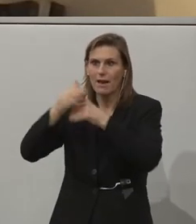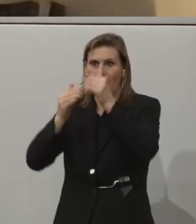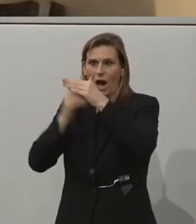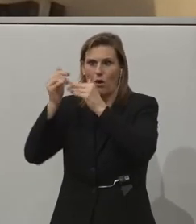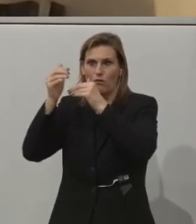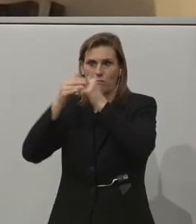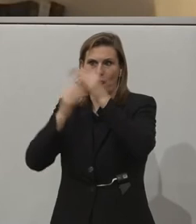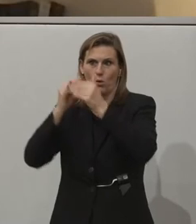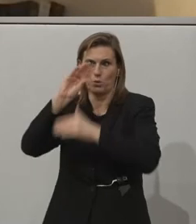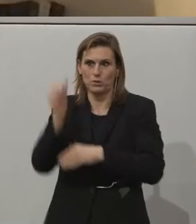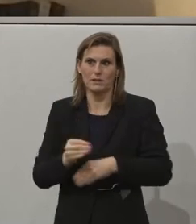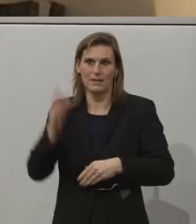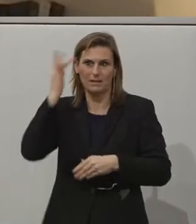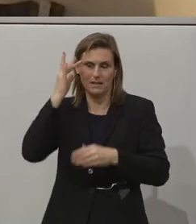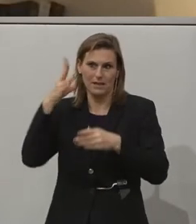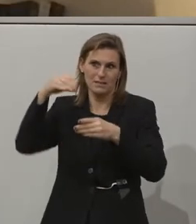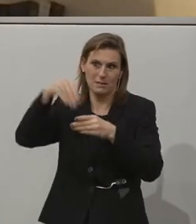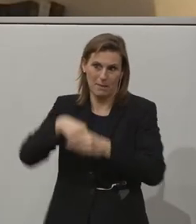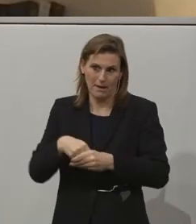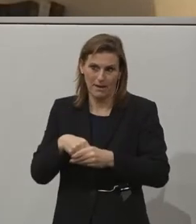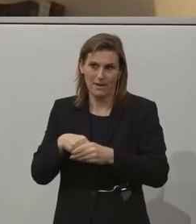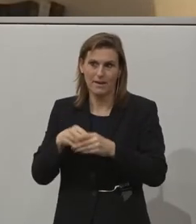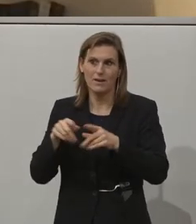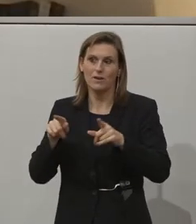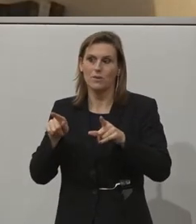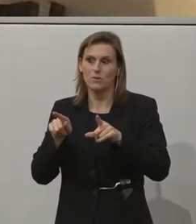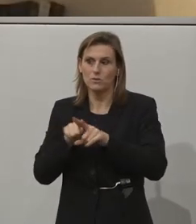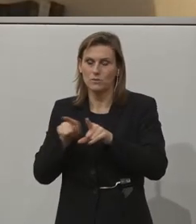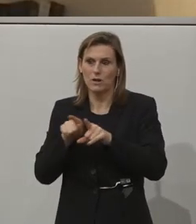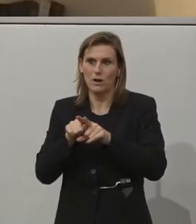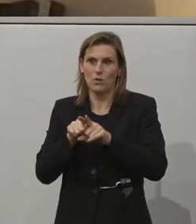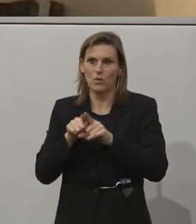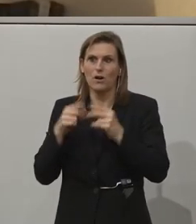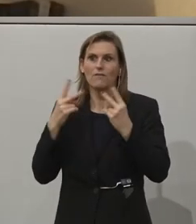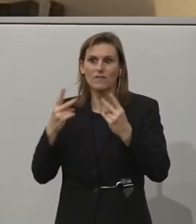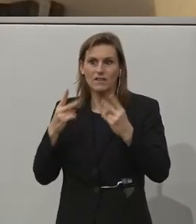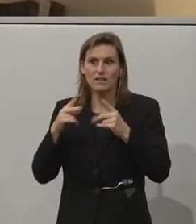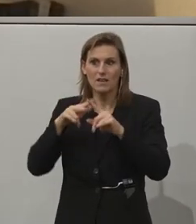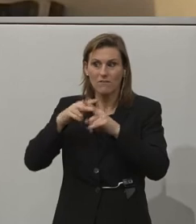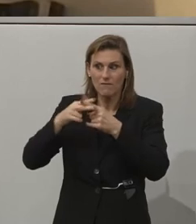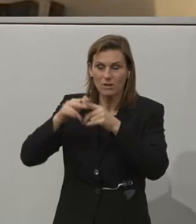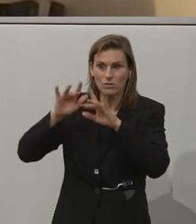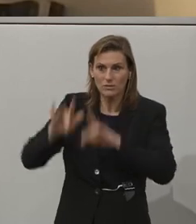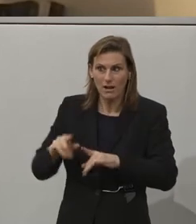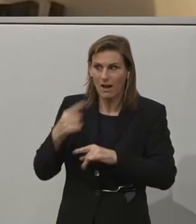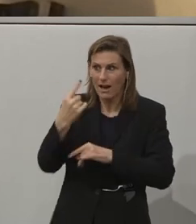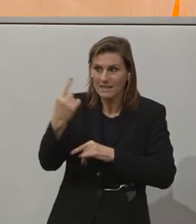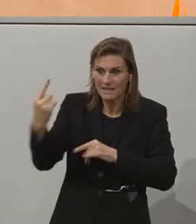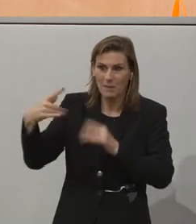to analyze and build AI available and accessible to everyone. Thank you very much.